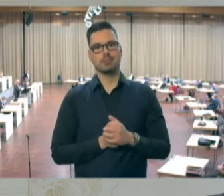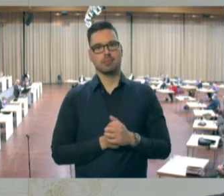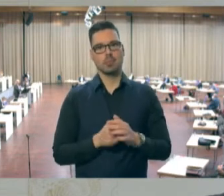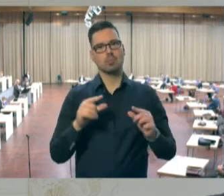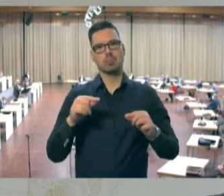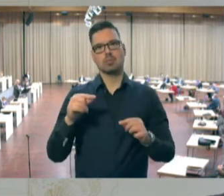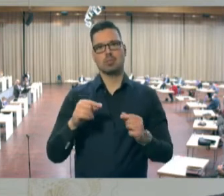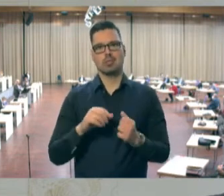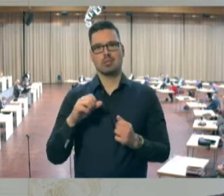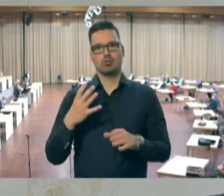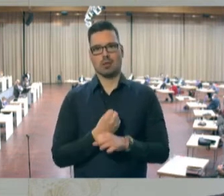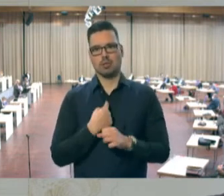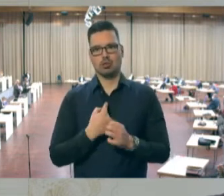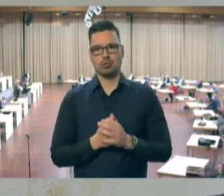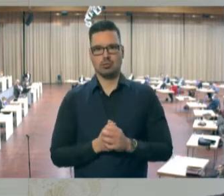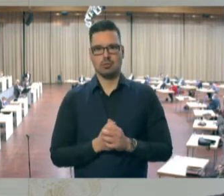ein bisschen habe ich noch drauf.